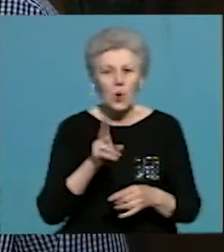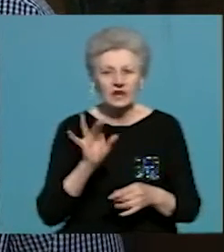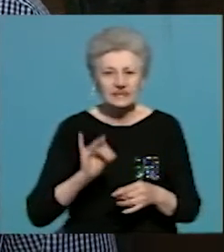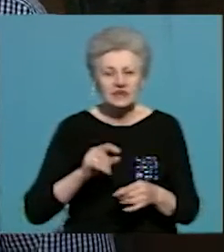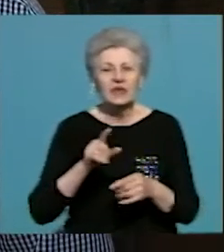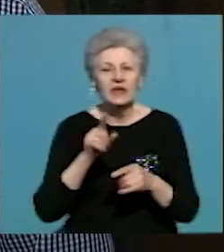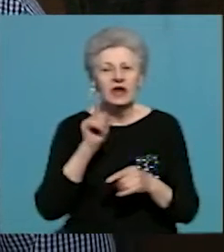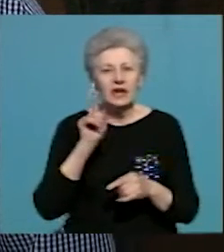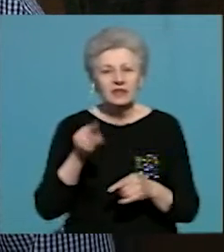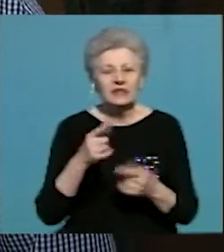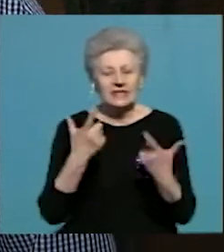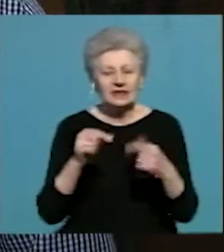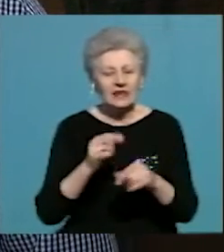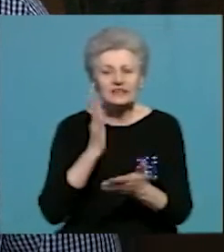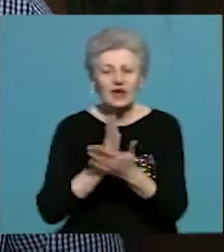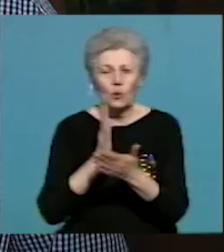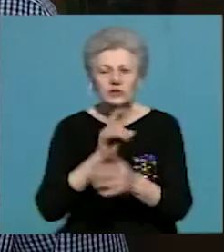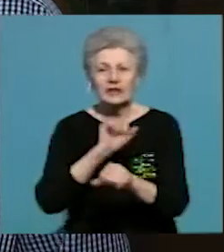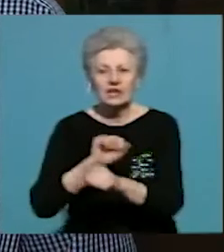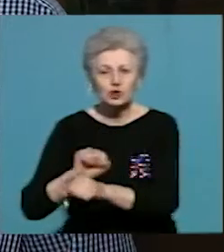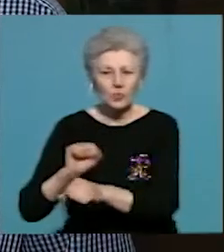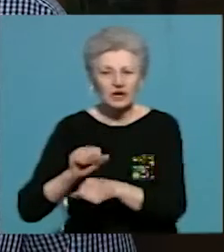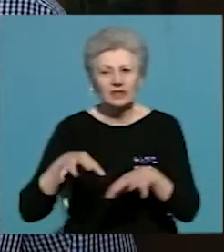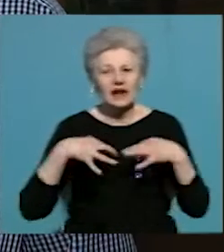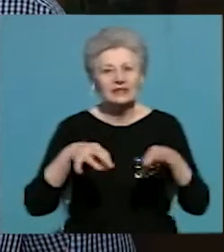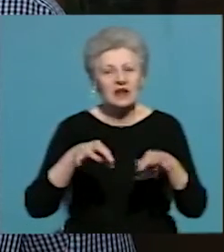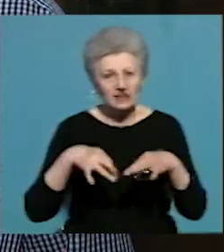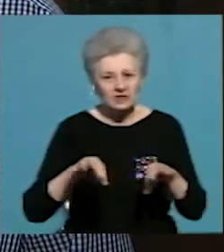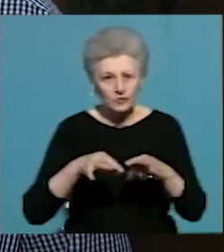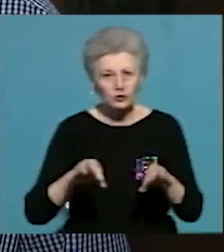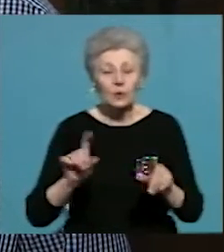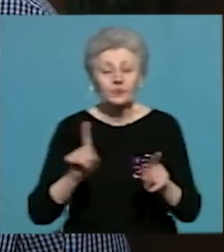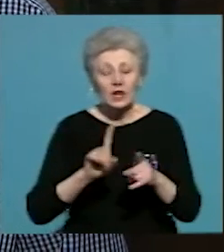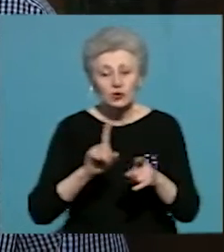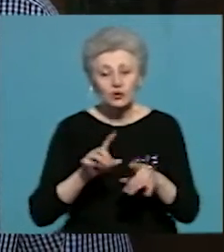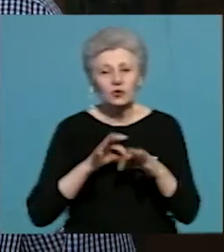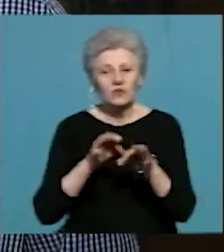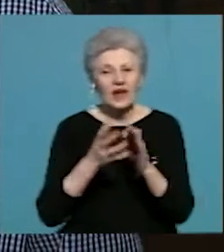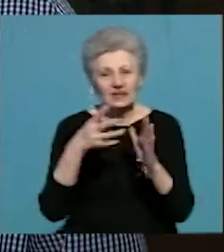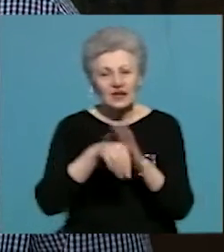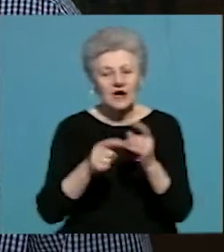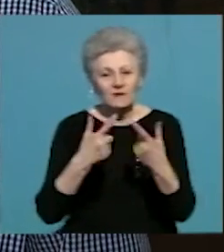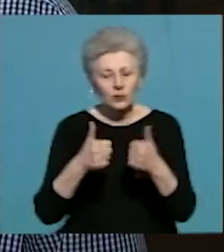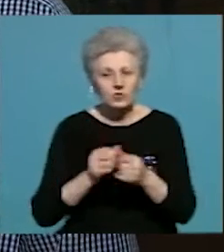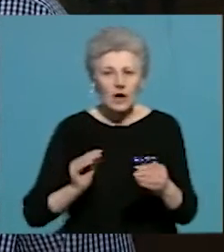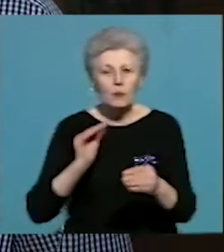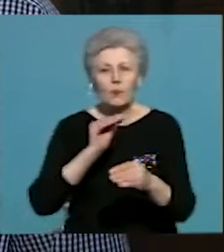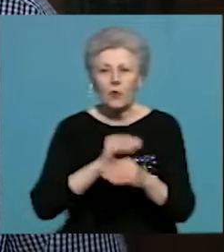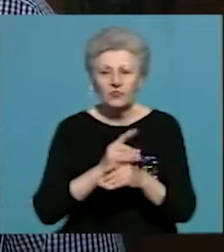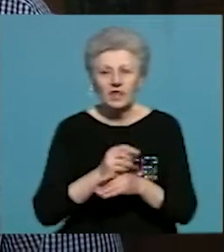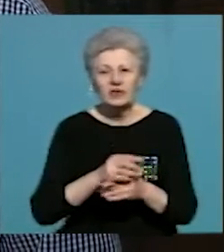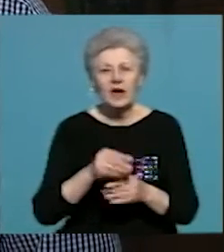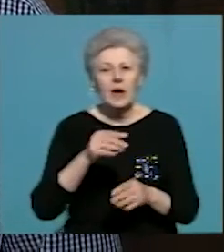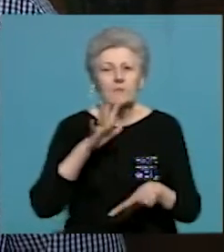знаходяться на зупинках громадського транспорту, щодо можливості введення туди функції поповнення транспортної картки. Вони вже